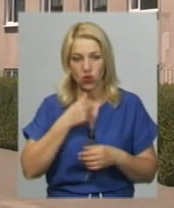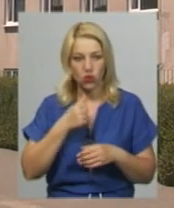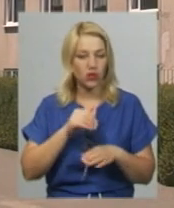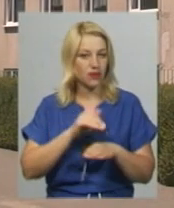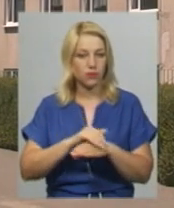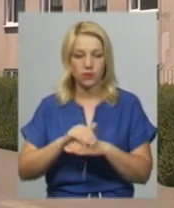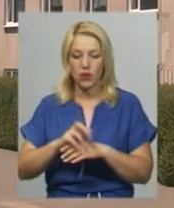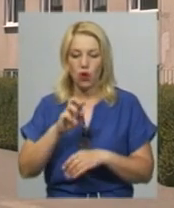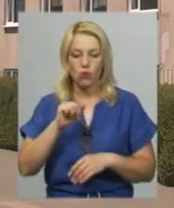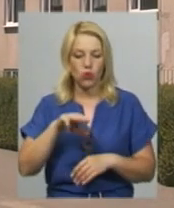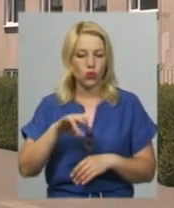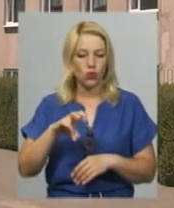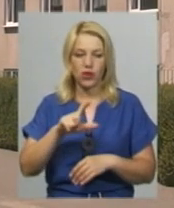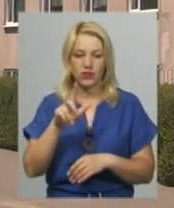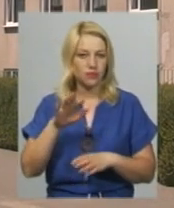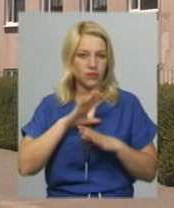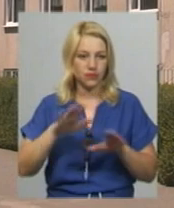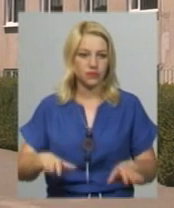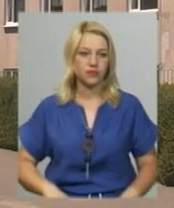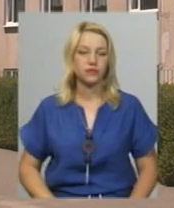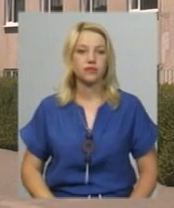фіксували. Леся Боровець, Віктор Кровий.